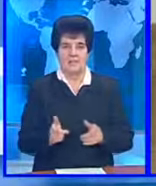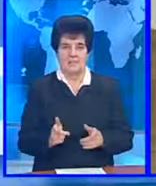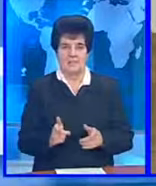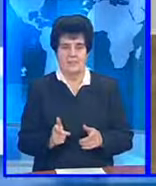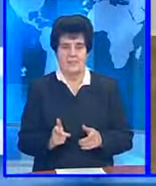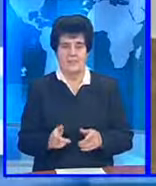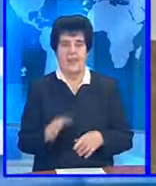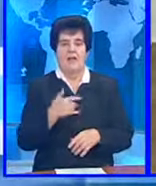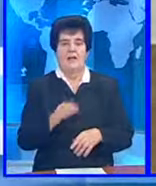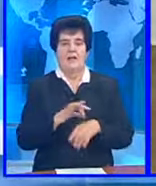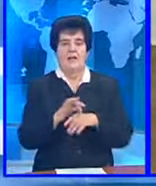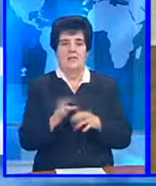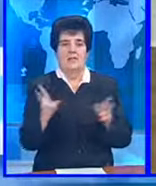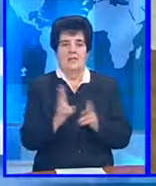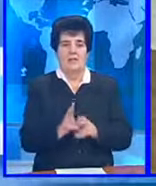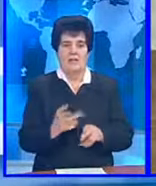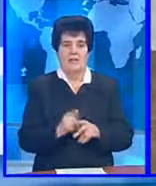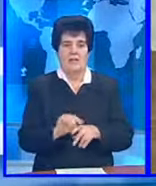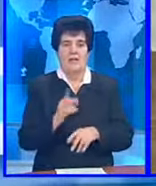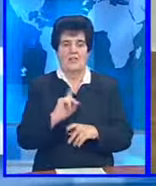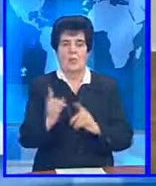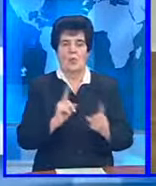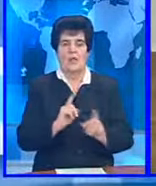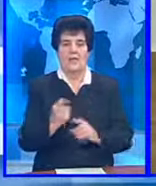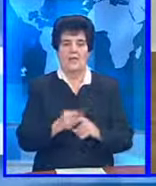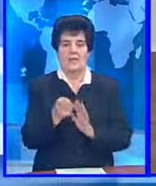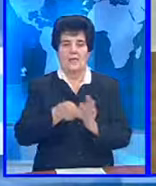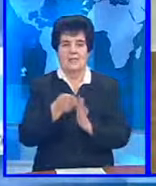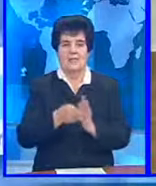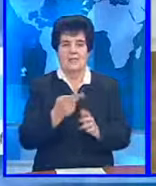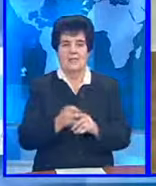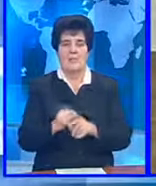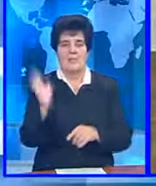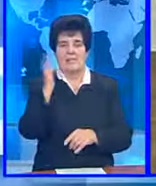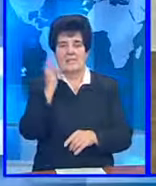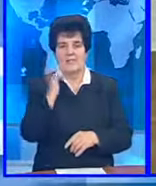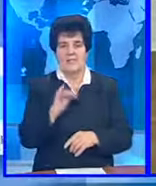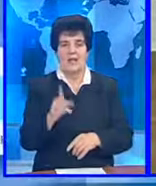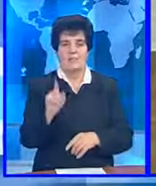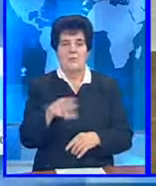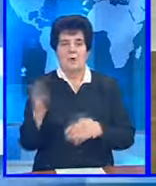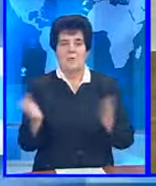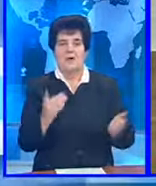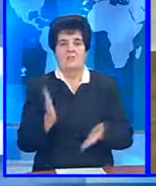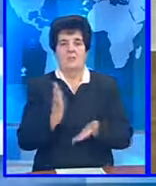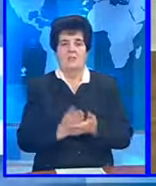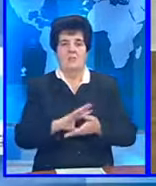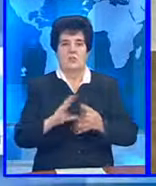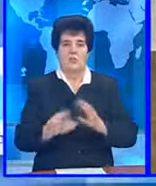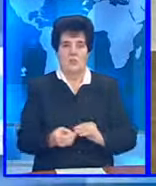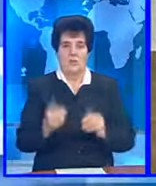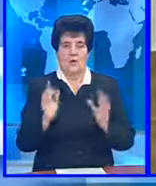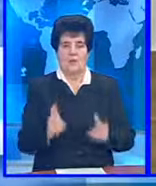Faptul că am putut ajunge la o înțelegeră privind de blocarea circulației transportului feroviar pe segmentul transnistrean demonstrează că părțile pot ajunge la un compromis direct,